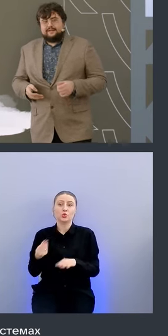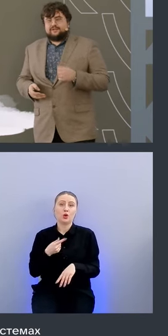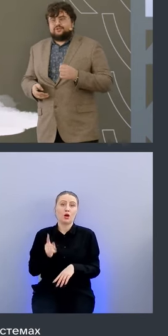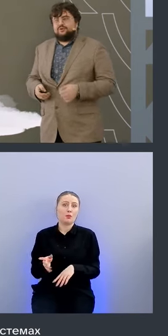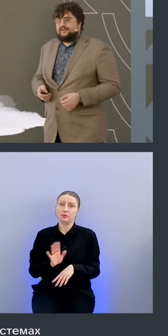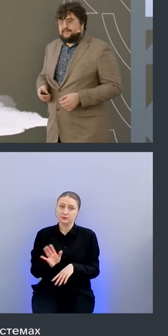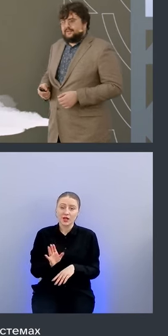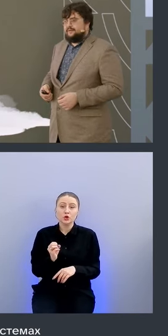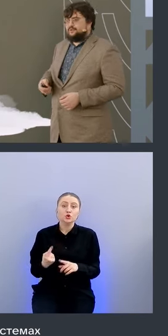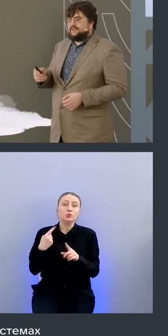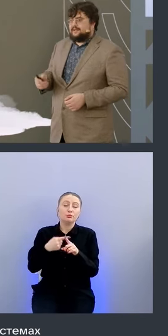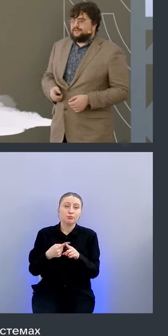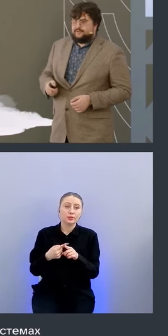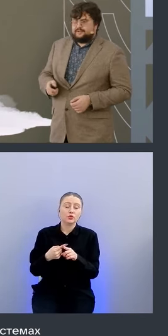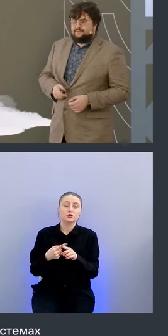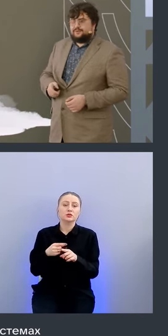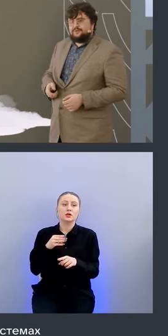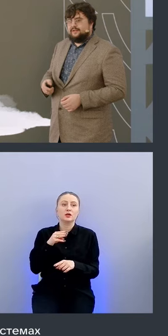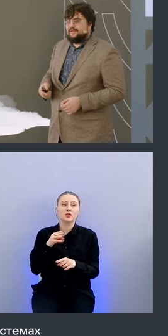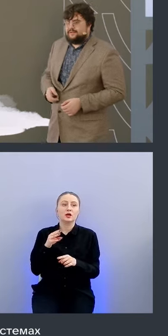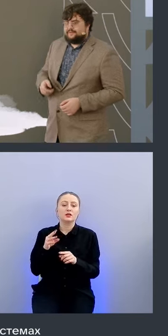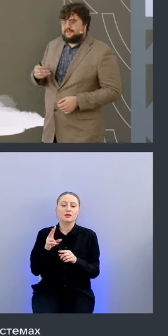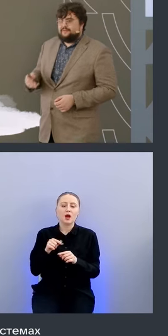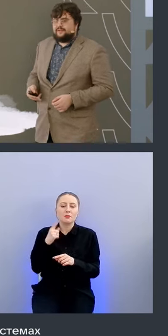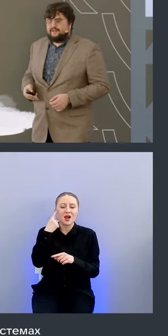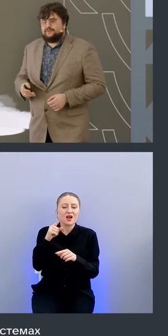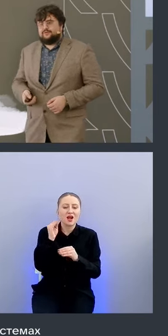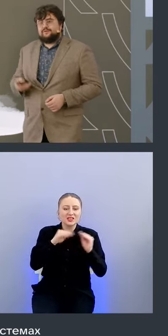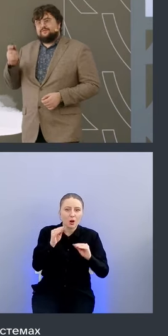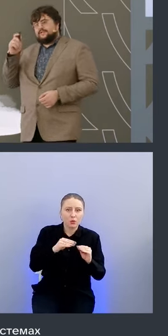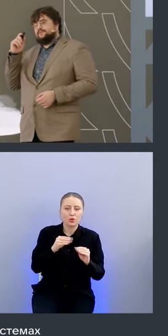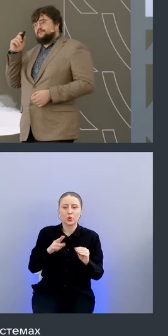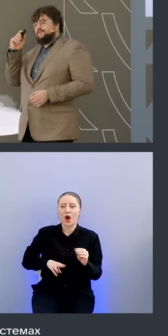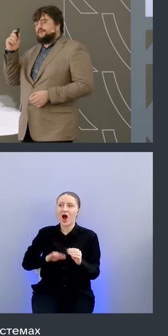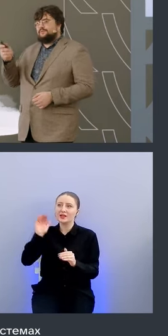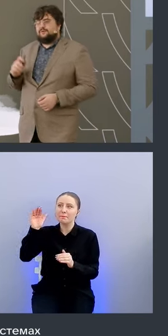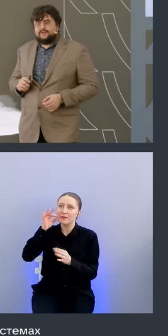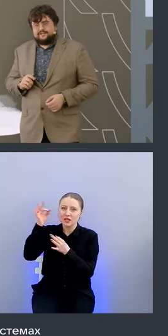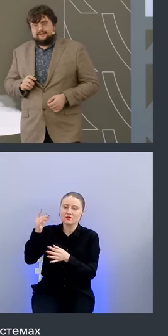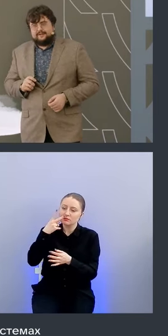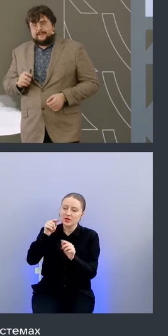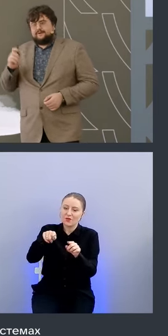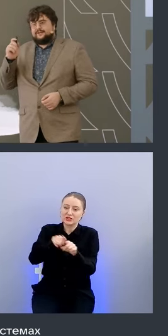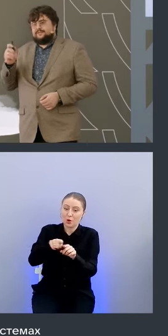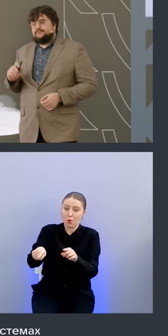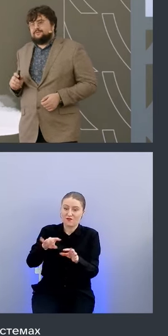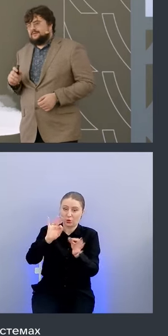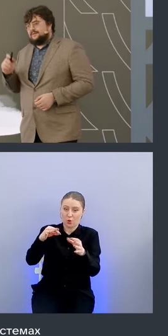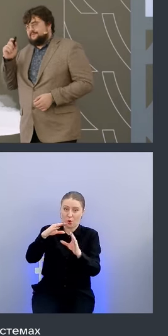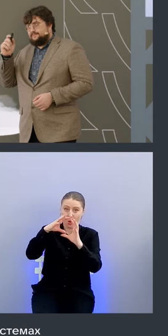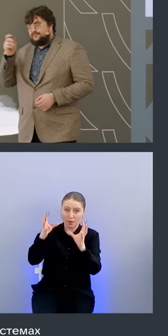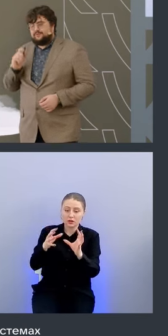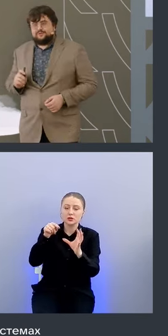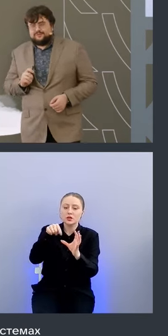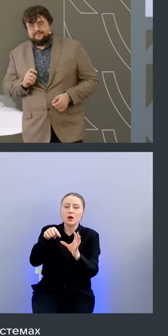так еще и поставил уже таску на разработку или на админов на исправление того что вот у вас допустим вот в таком-то образе у вас там вот